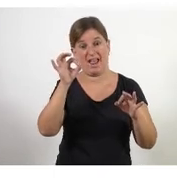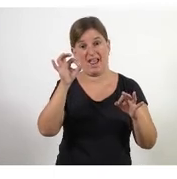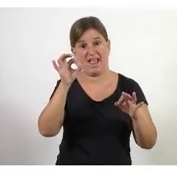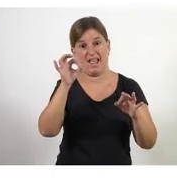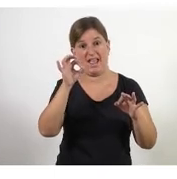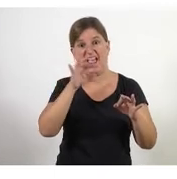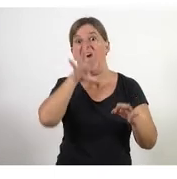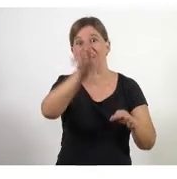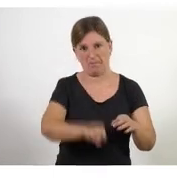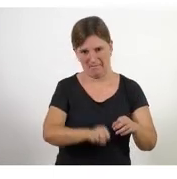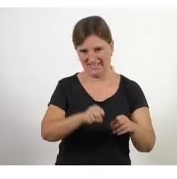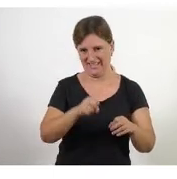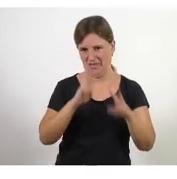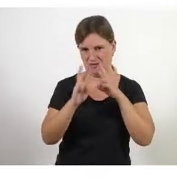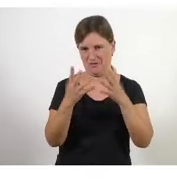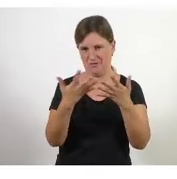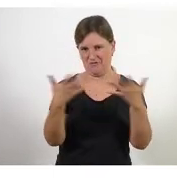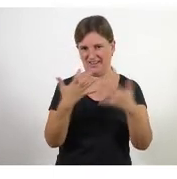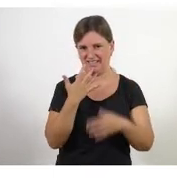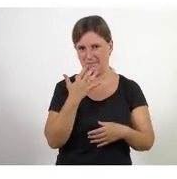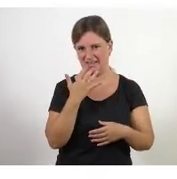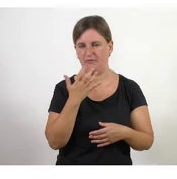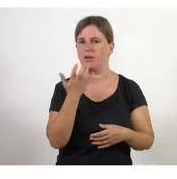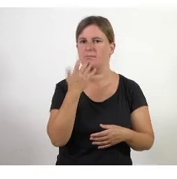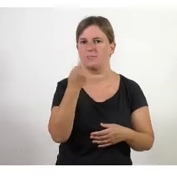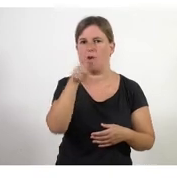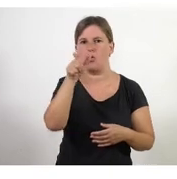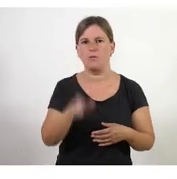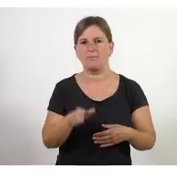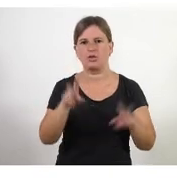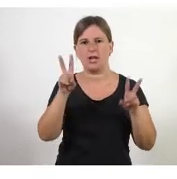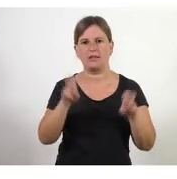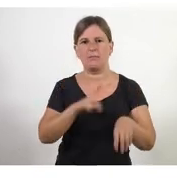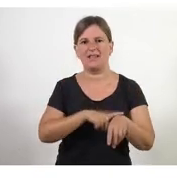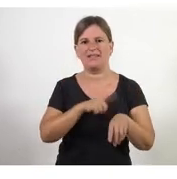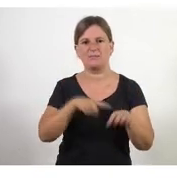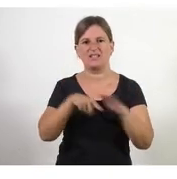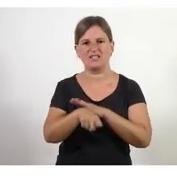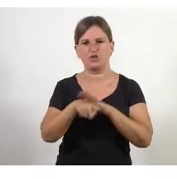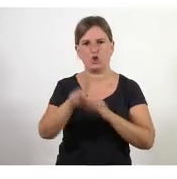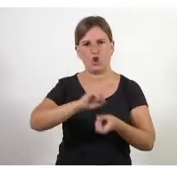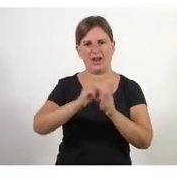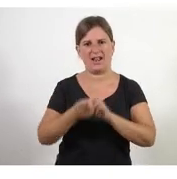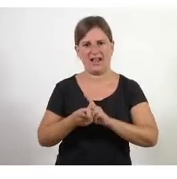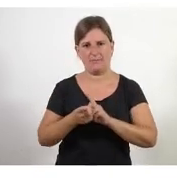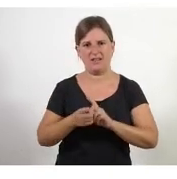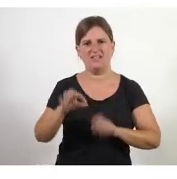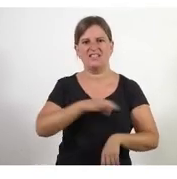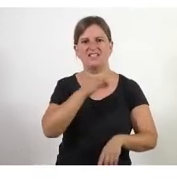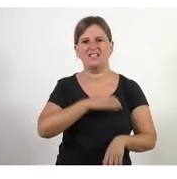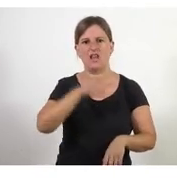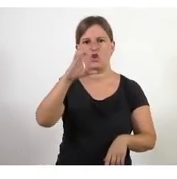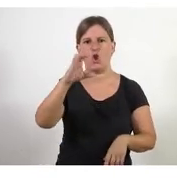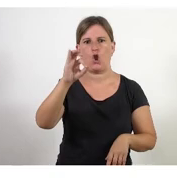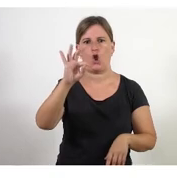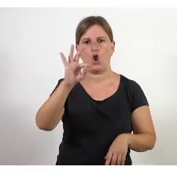frase molt bona d'un crac del temps de gestió del canvi el senyor Cotter que